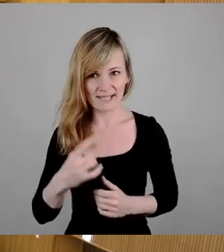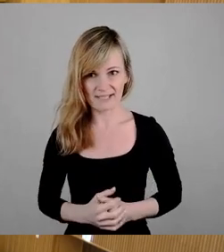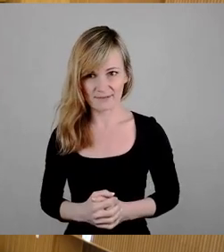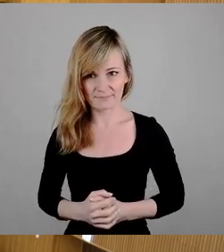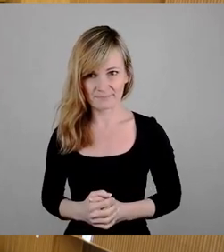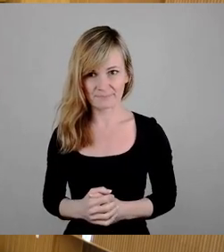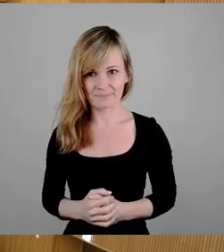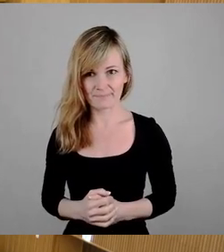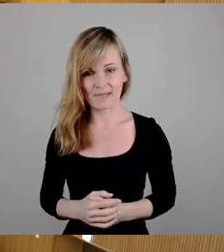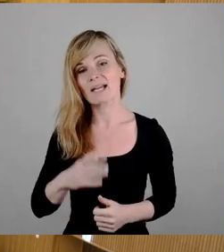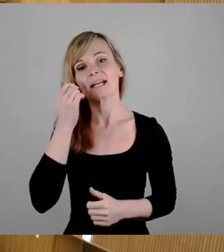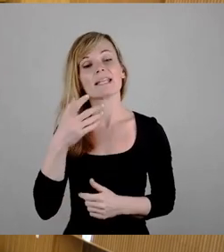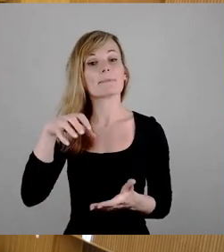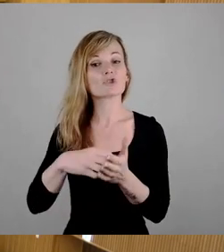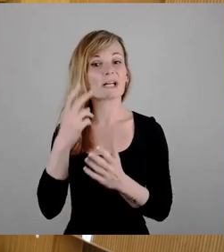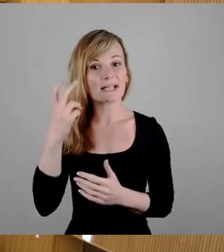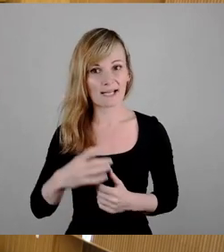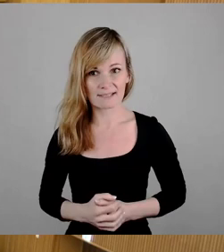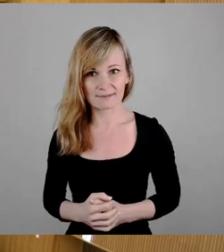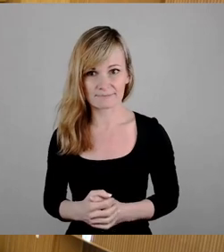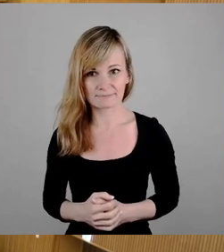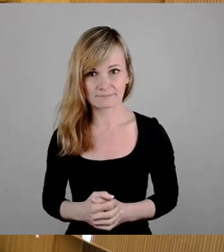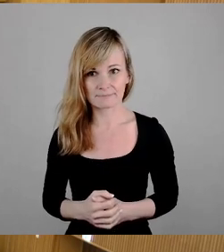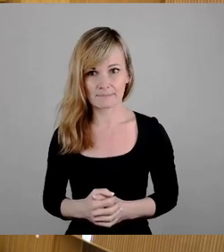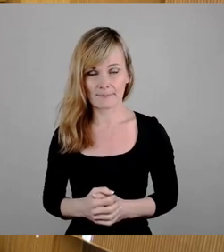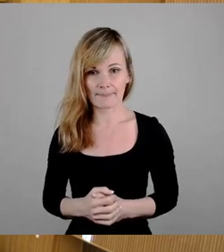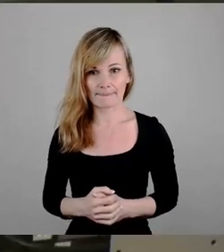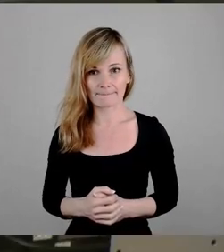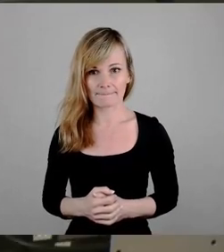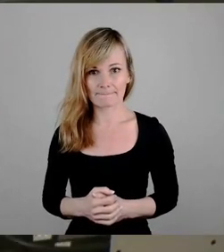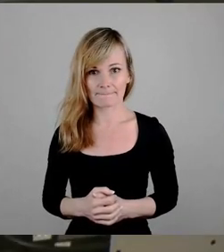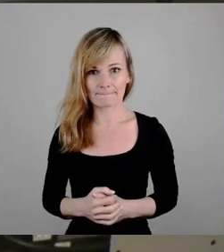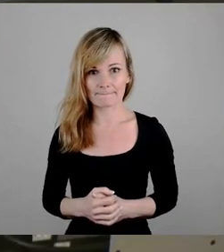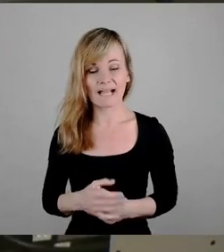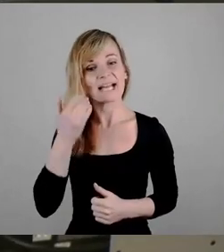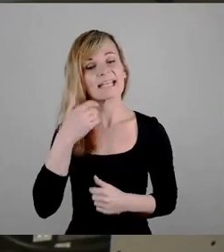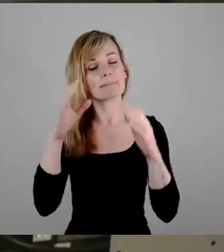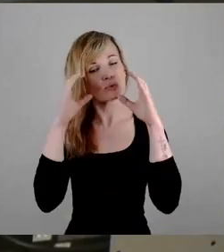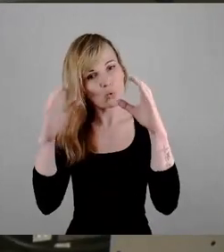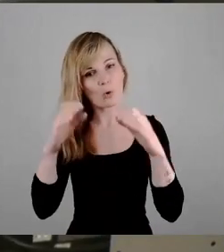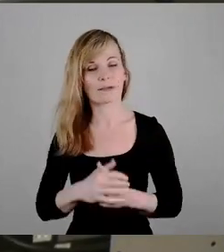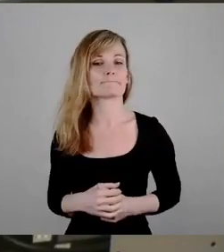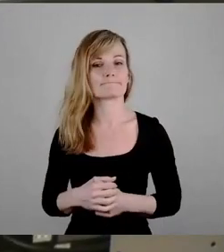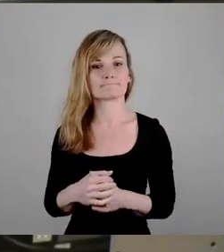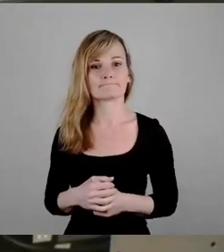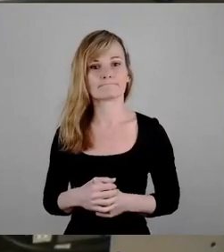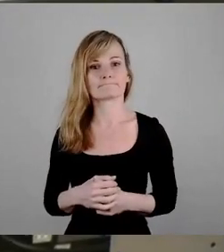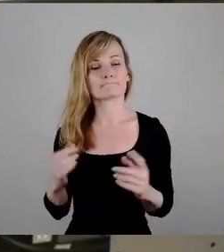lieber Stadtrat, liebe Zuhörende und Passantinnen,